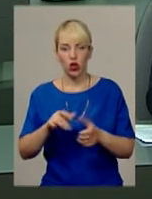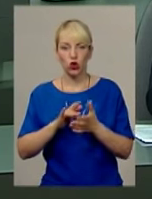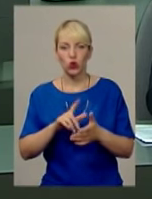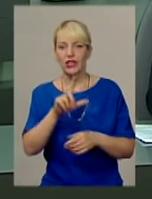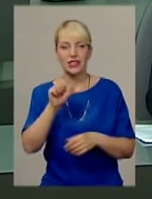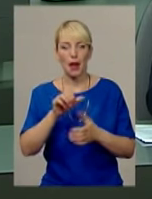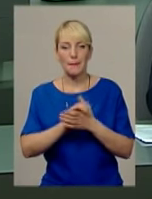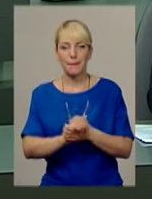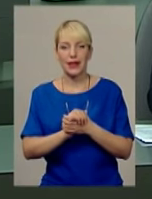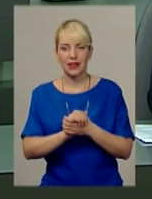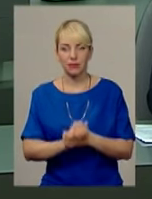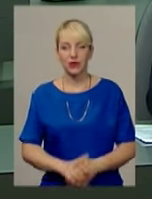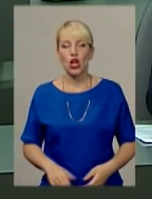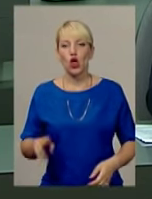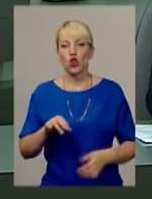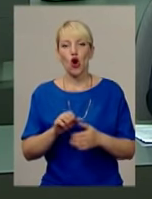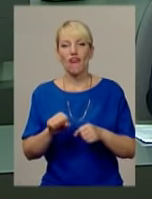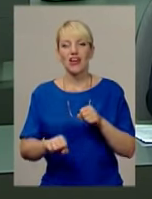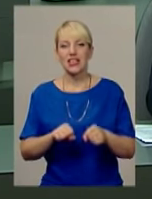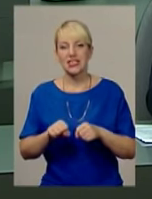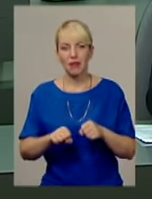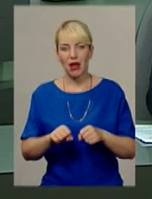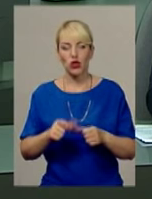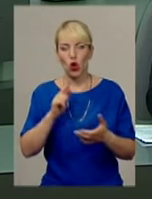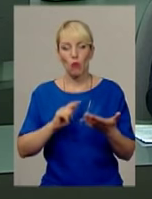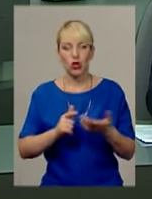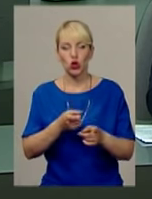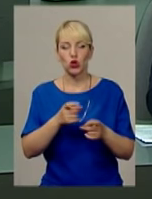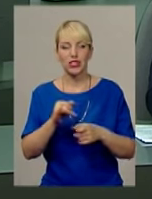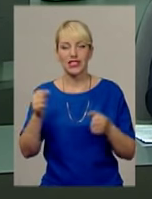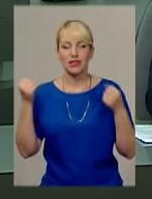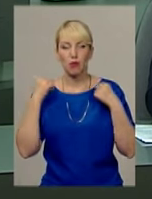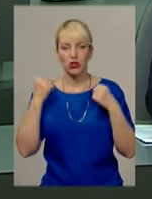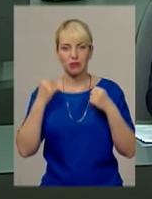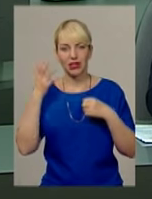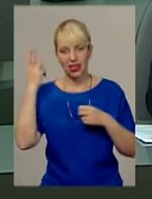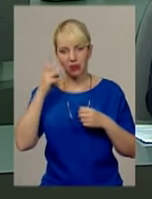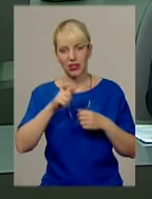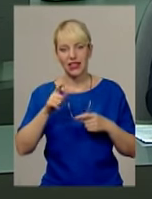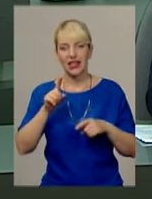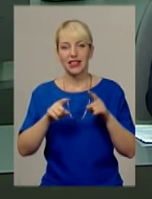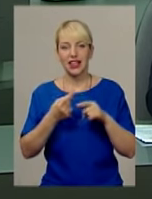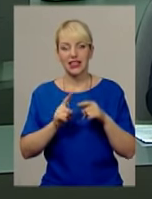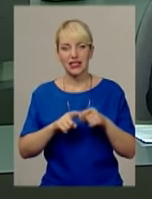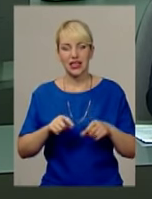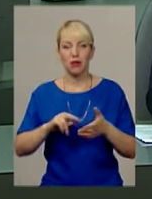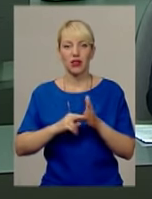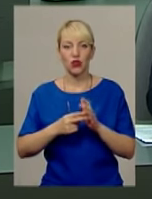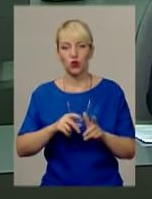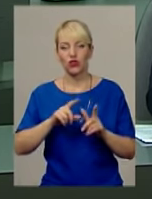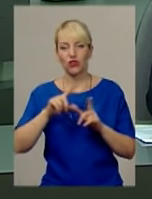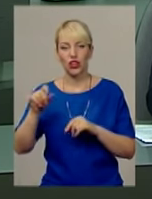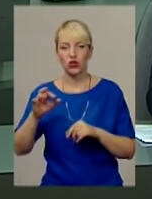До велосипедного маршруту «Всі за мир» долучилися і спортсмени-хмельничани. Деякі з них планують вирушити у